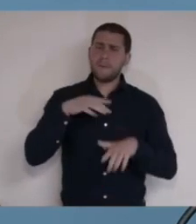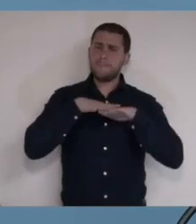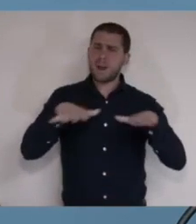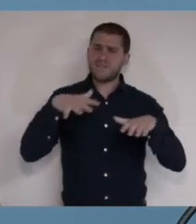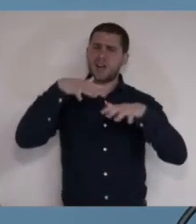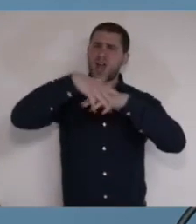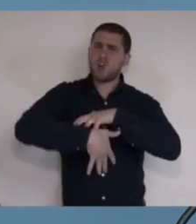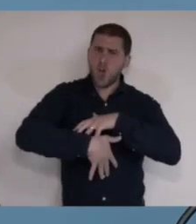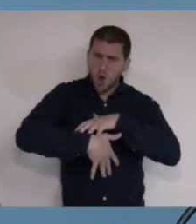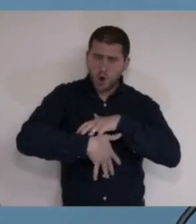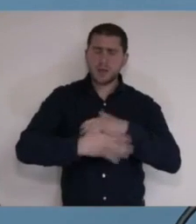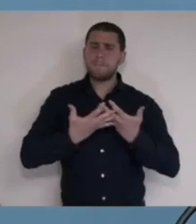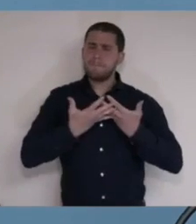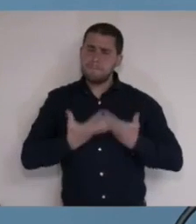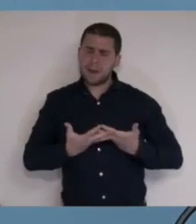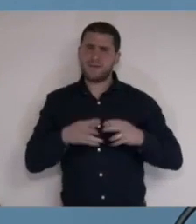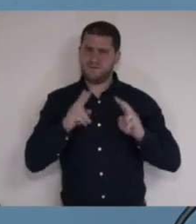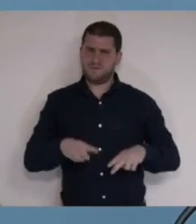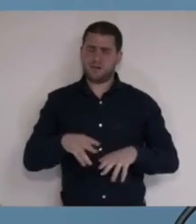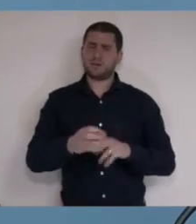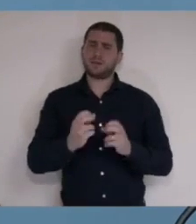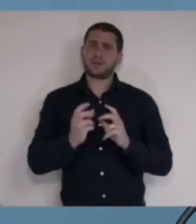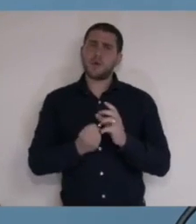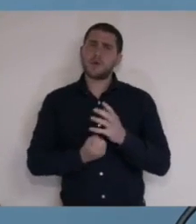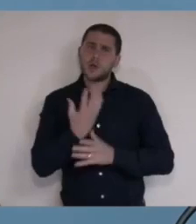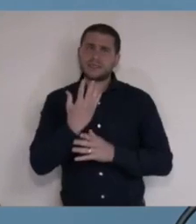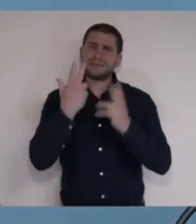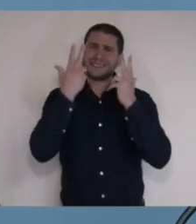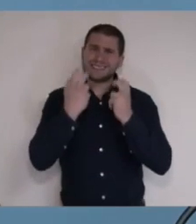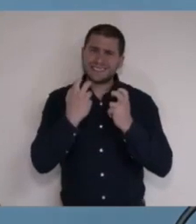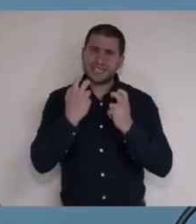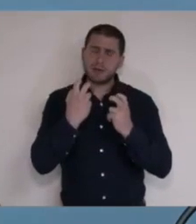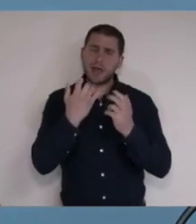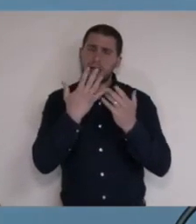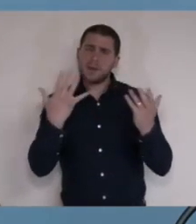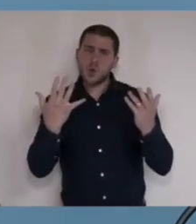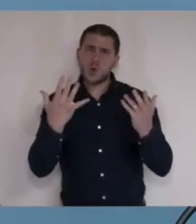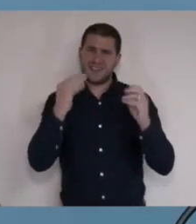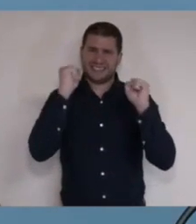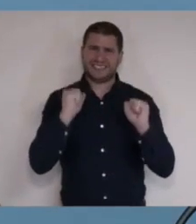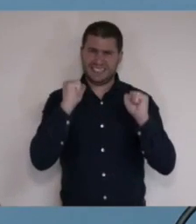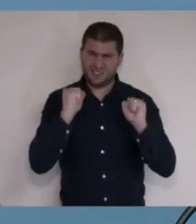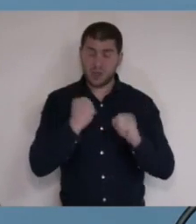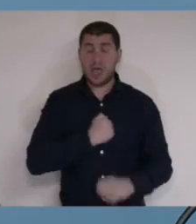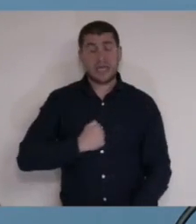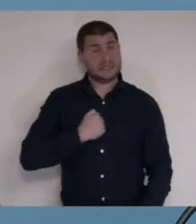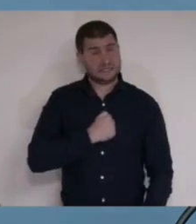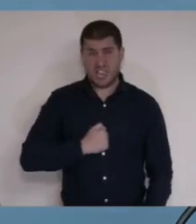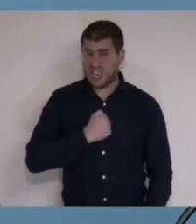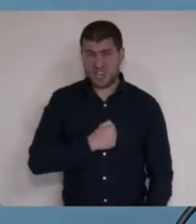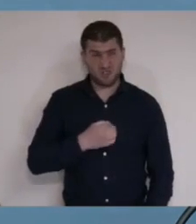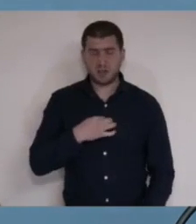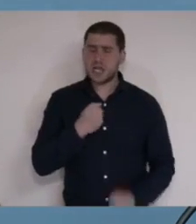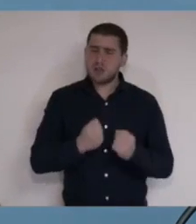והשלכותיה, מכבידים מאוד ומייצרים ציפייה מובנת לבהירות וליציבות. לצערי,